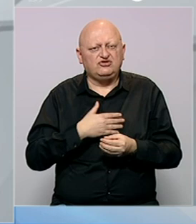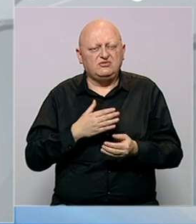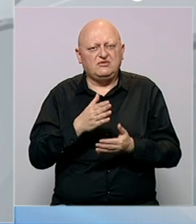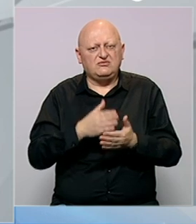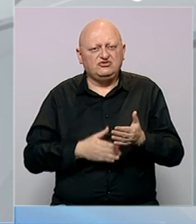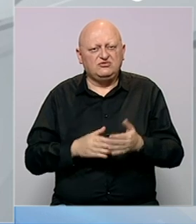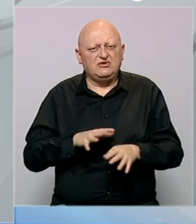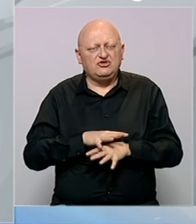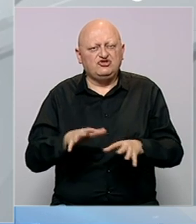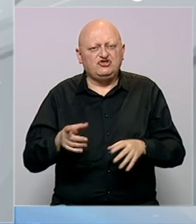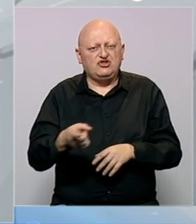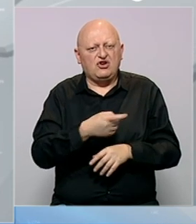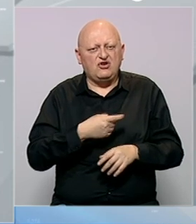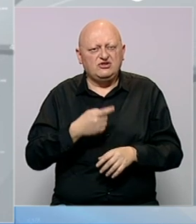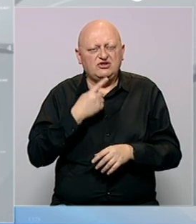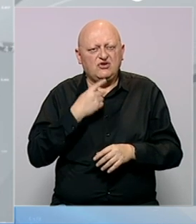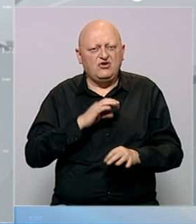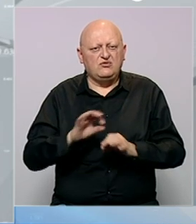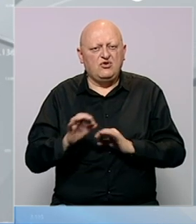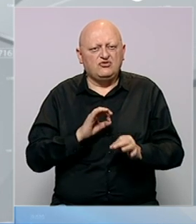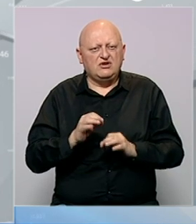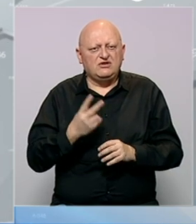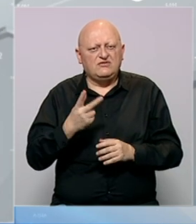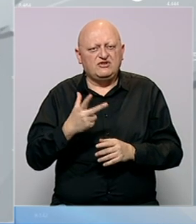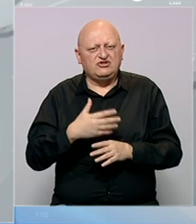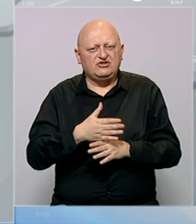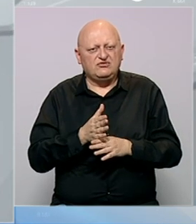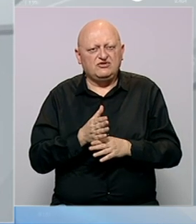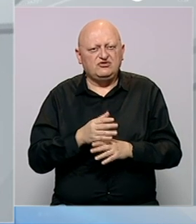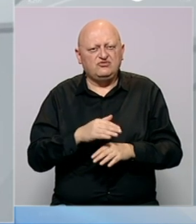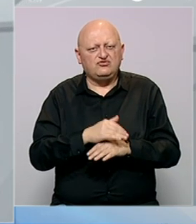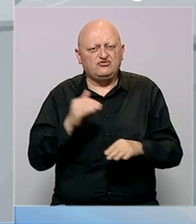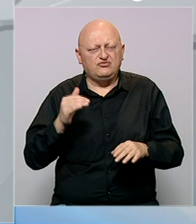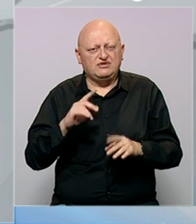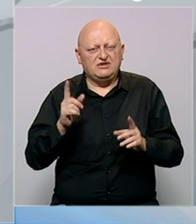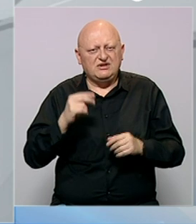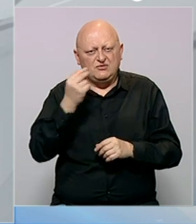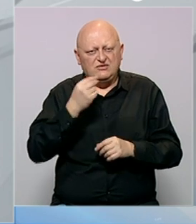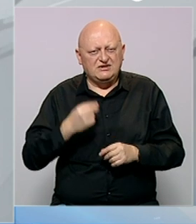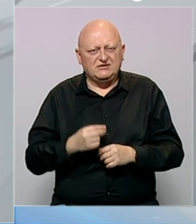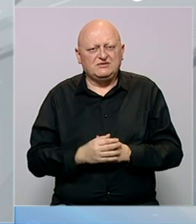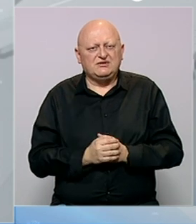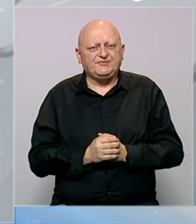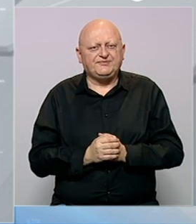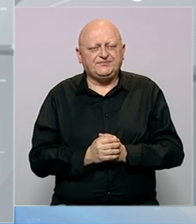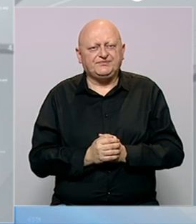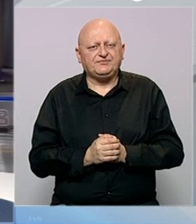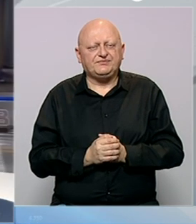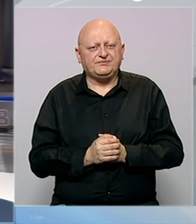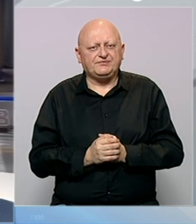izjasne da li žele biti dio široke koalicije da bi osigurali dvotrećinsku većinu Narodnoj skupštini Republike Srpske.